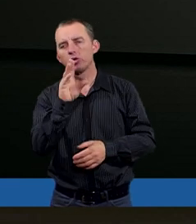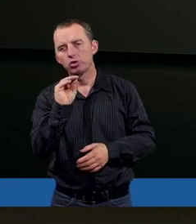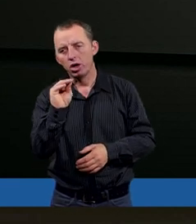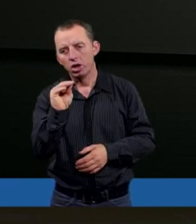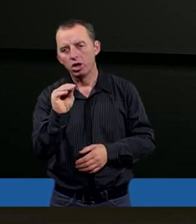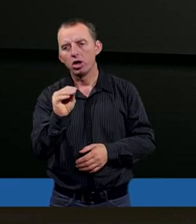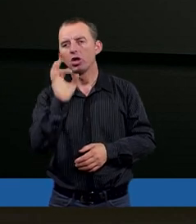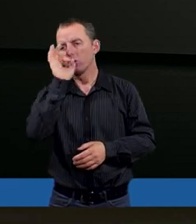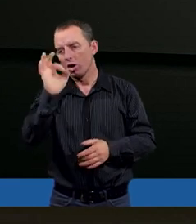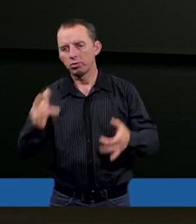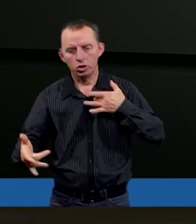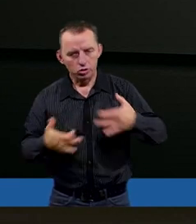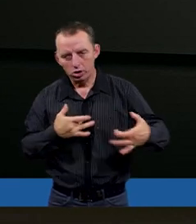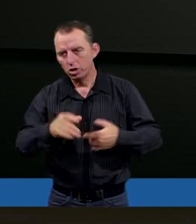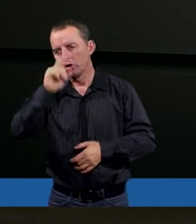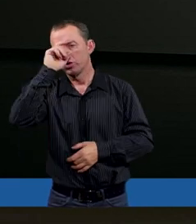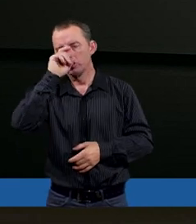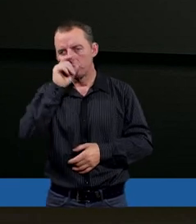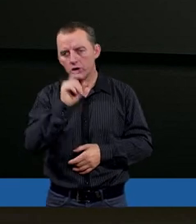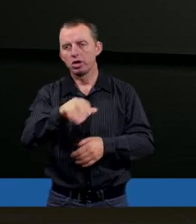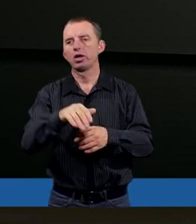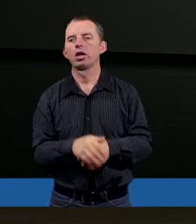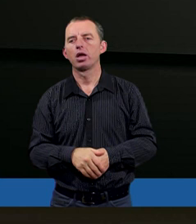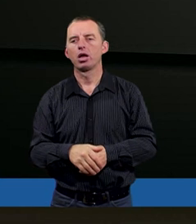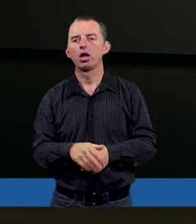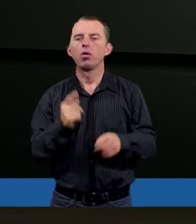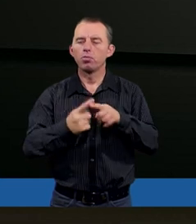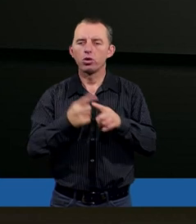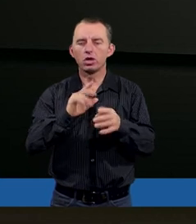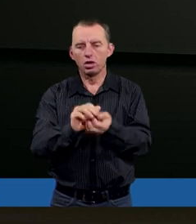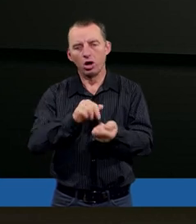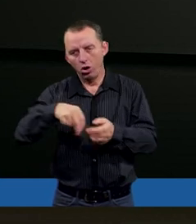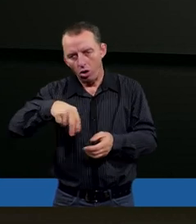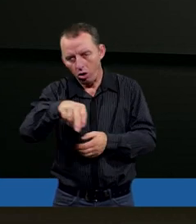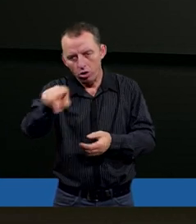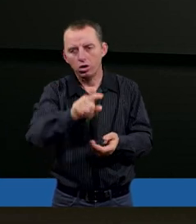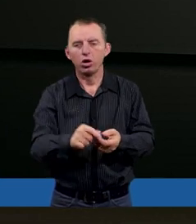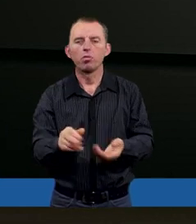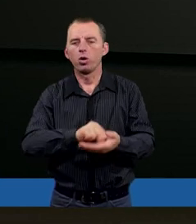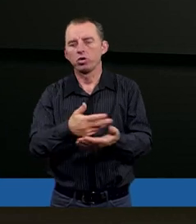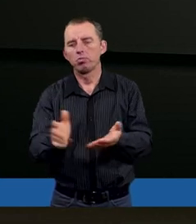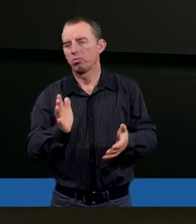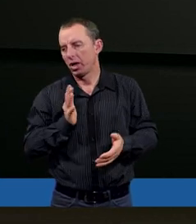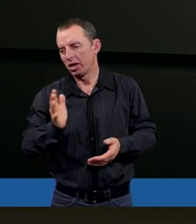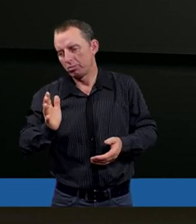dobrzy cierpią, źli, póki co chodzą po ziemi bezpieczni,